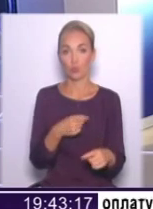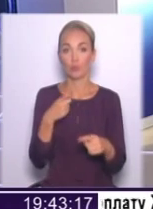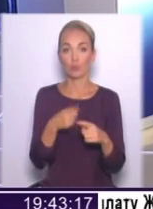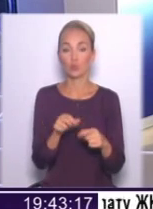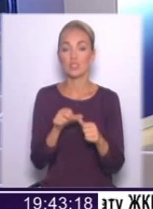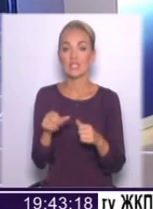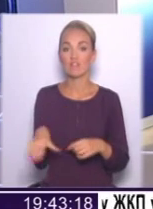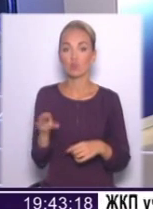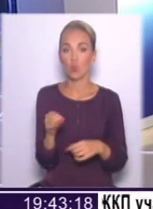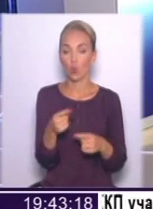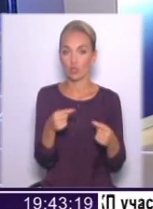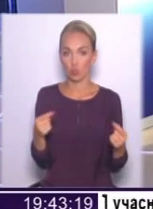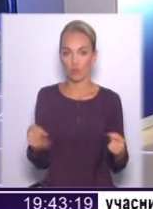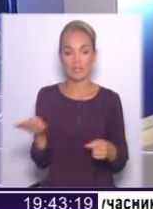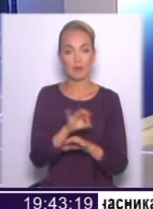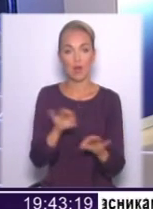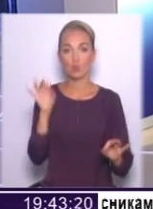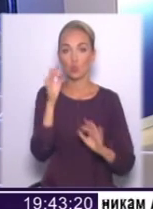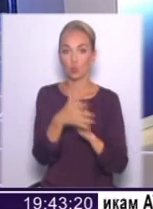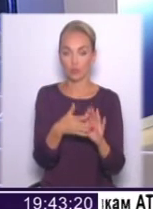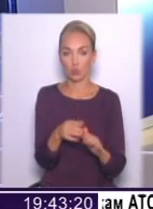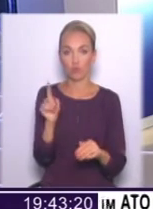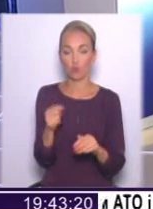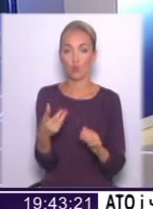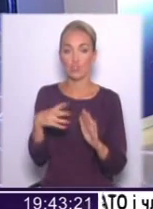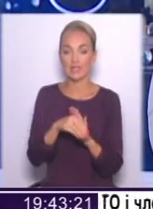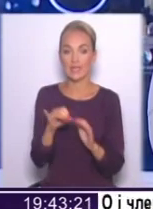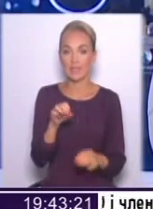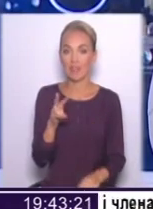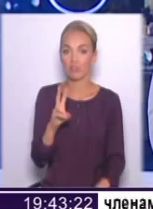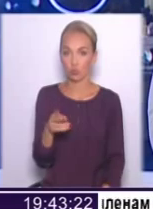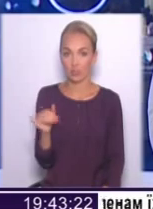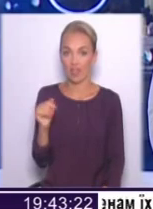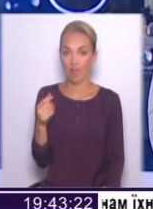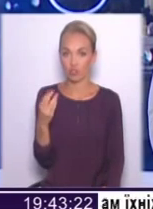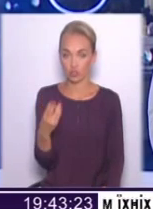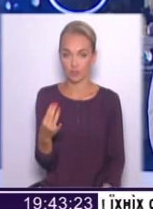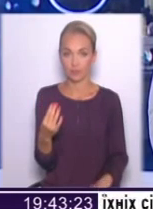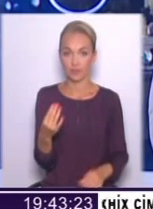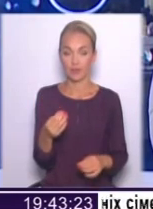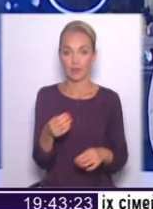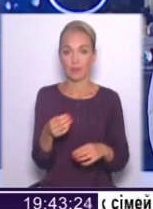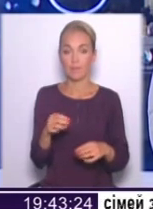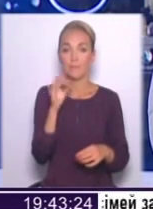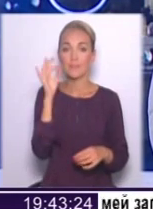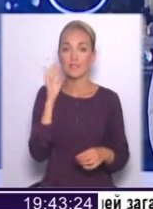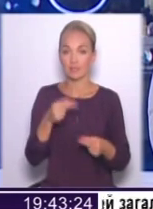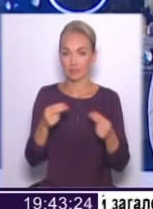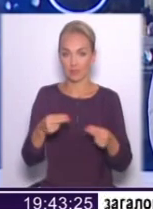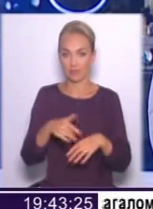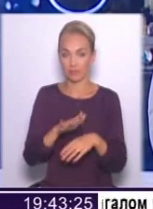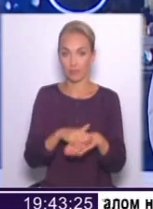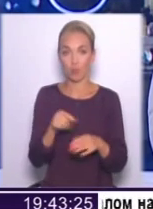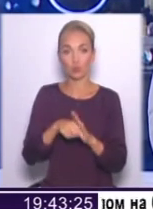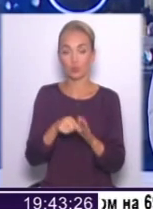всі прекрасно розуміють, і в тому числі і Мєдвічук з Гавришем, що мінський формат де-факто себе вичерпав. Його, по суті,